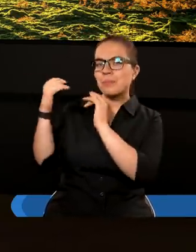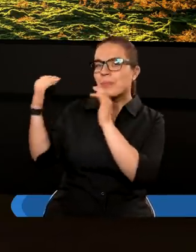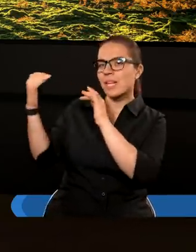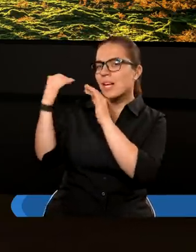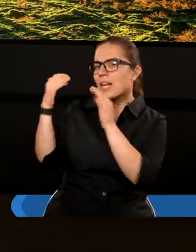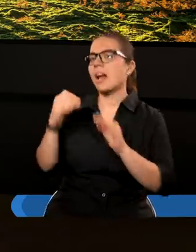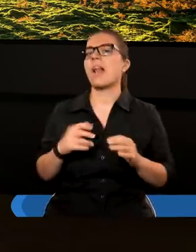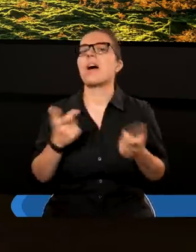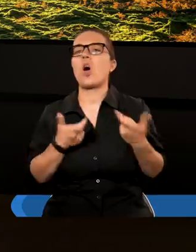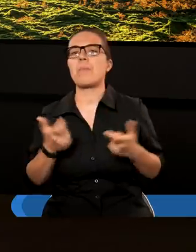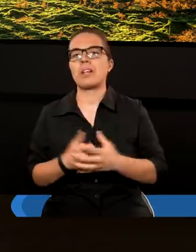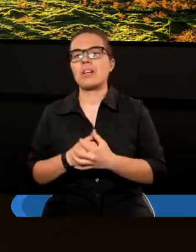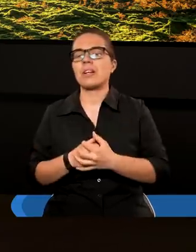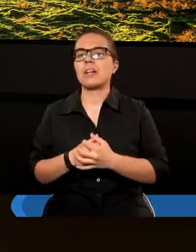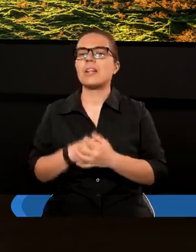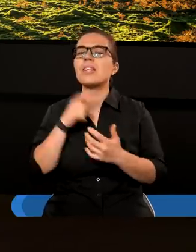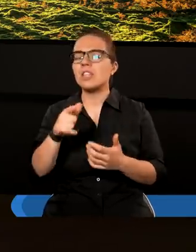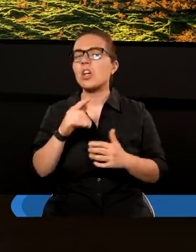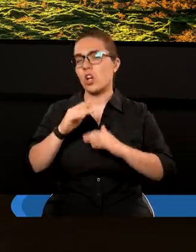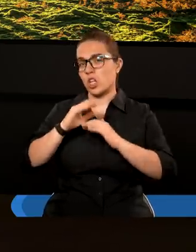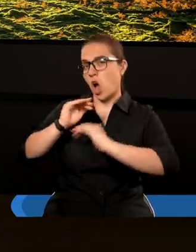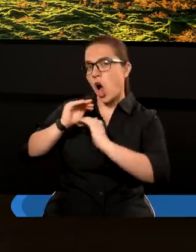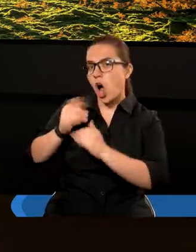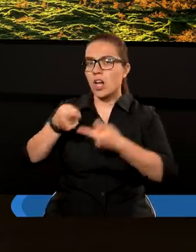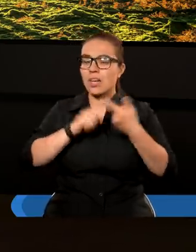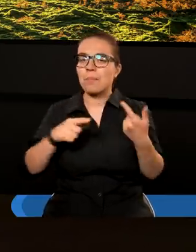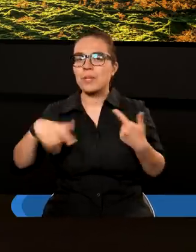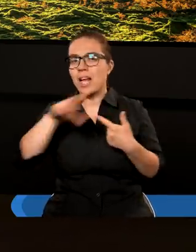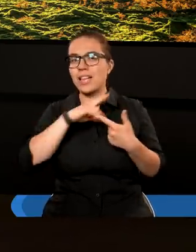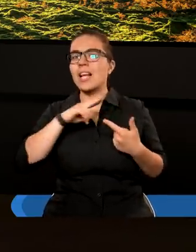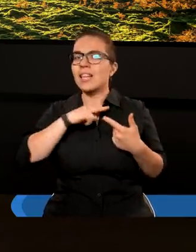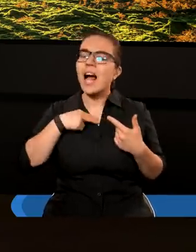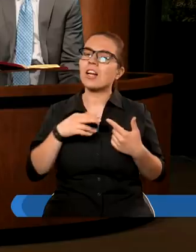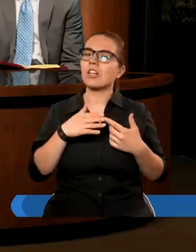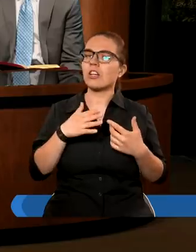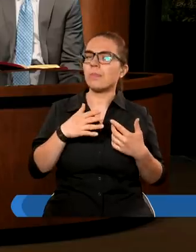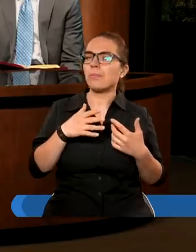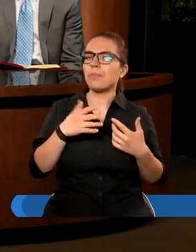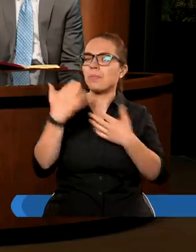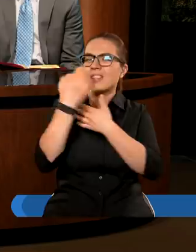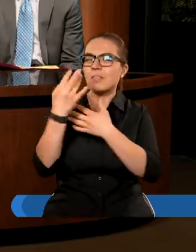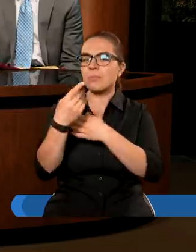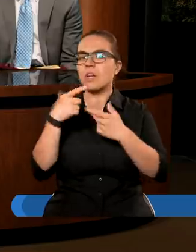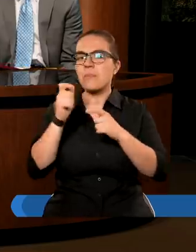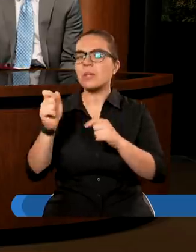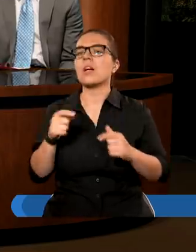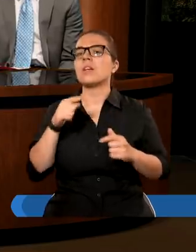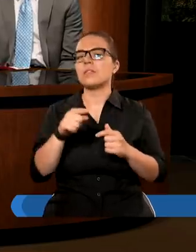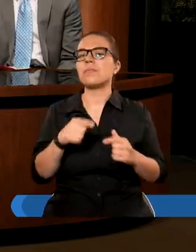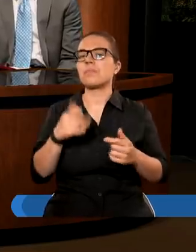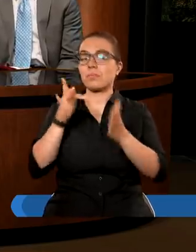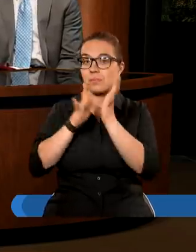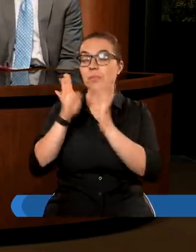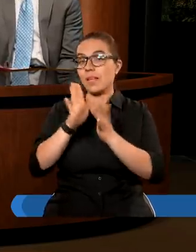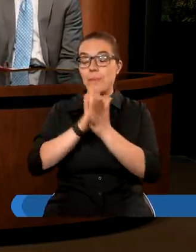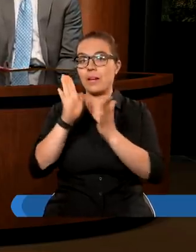najlepsze, co możemy czynić dla ochrony przed różnego rodzaju oszustwem? Tutaj Jezus w bezpośredni sposób